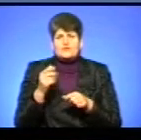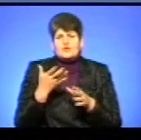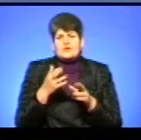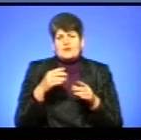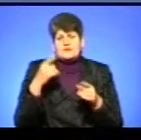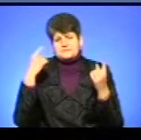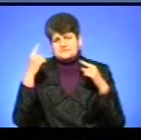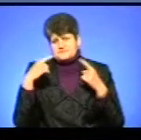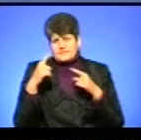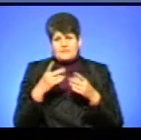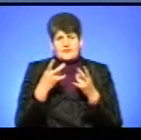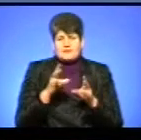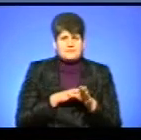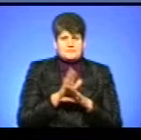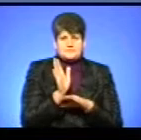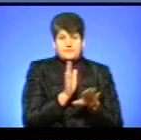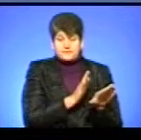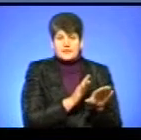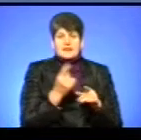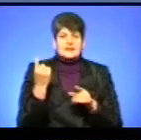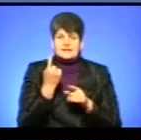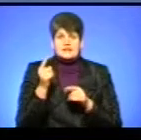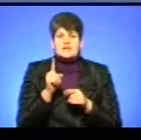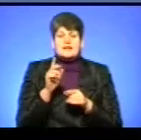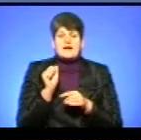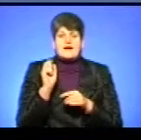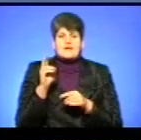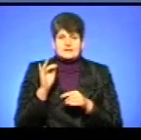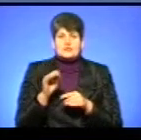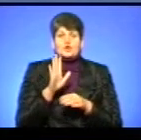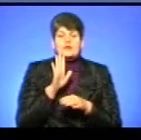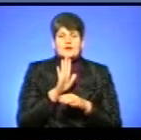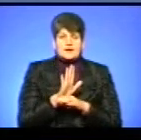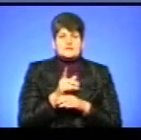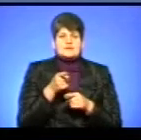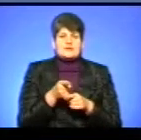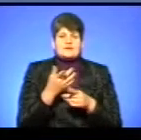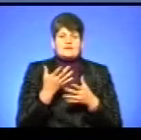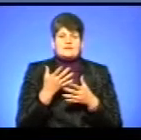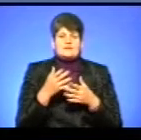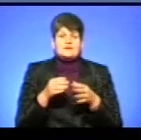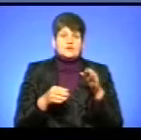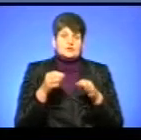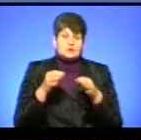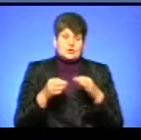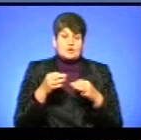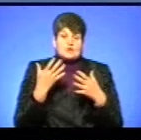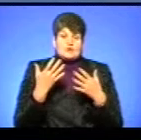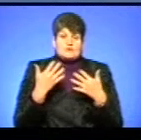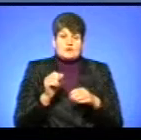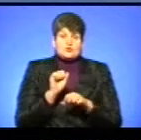І єдиний акт, який встановлював такий обов'язок у плати, це той наказ, який вже судом визваний проти правним та нечинним, проте рішення не набуло закону сили,